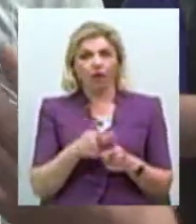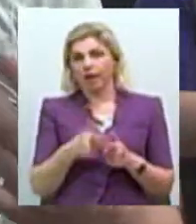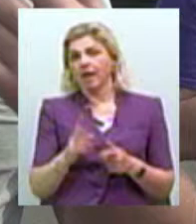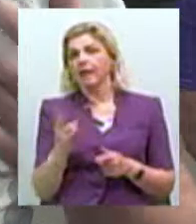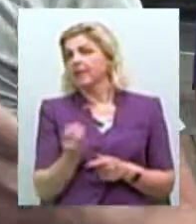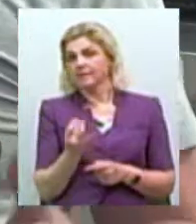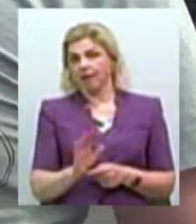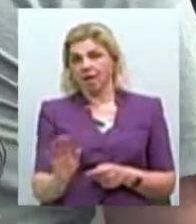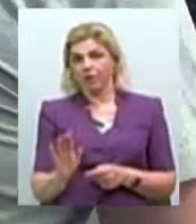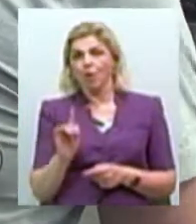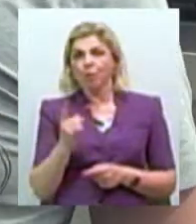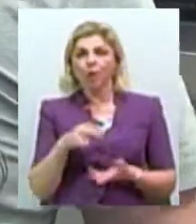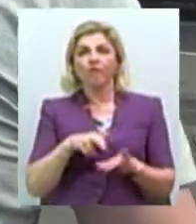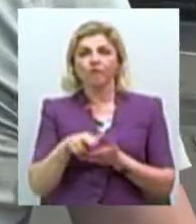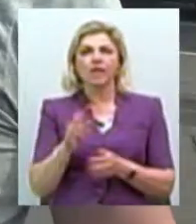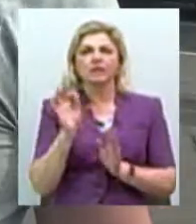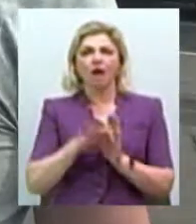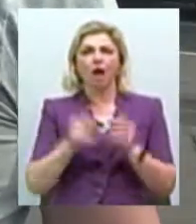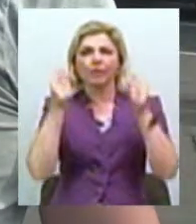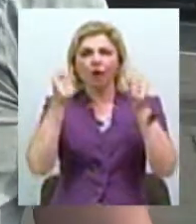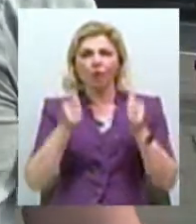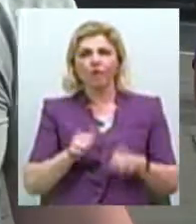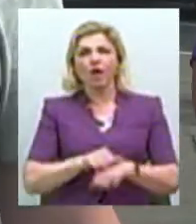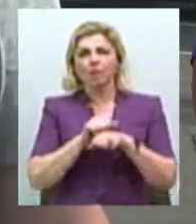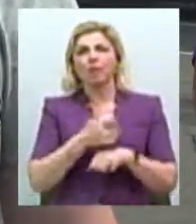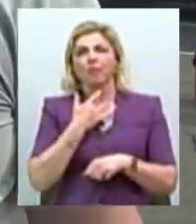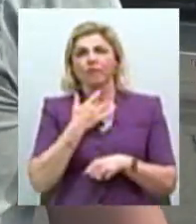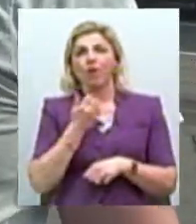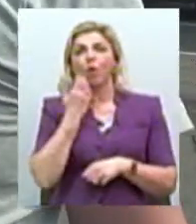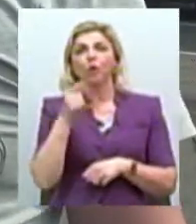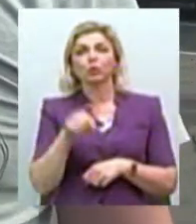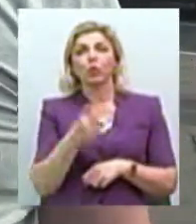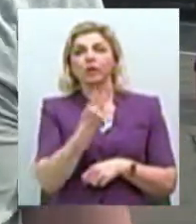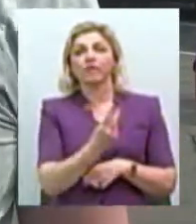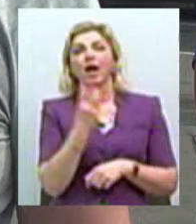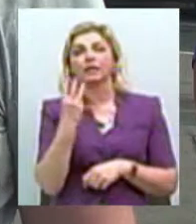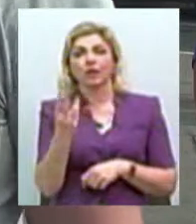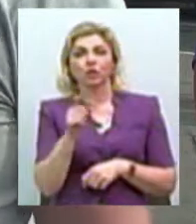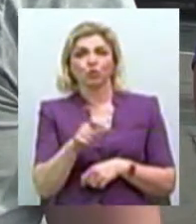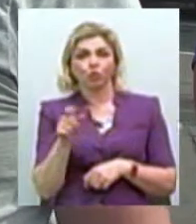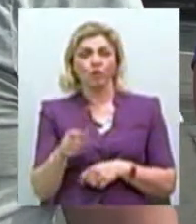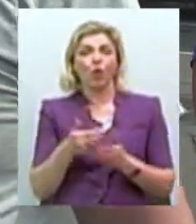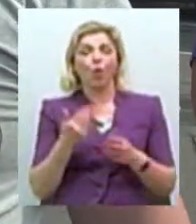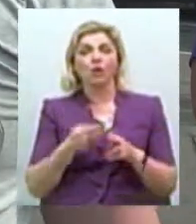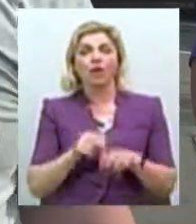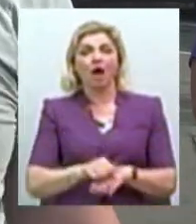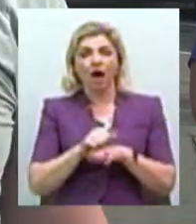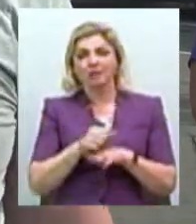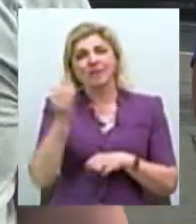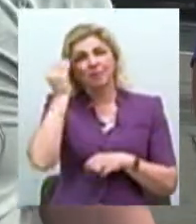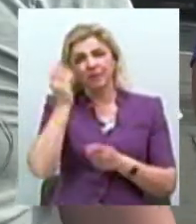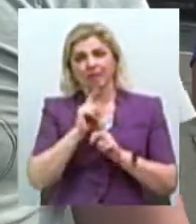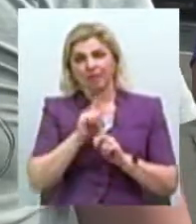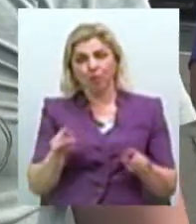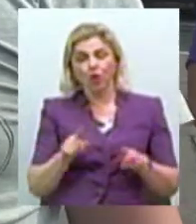Тому що вийти зразу тут з плакатами, мітингувати, коли тут 2-3 чоловіка знаходиться, від цієї акції толку не буде. Для